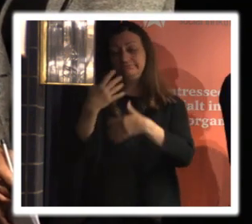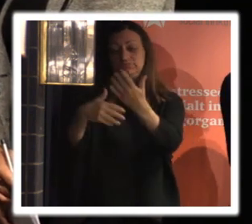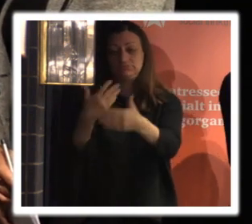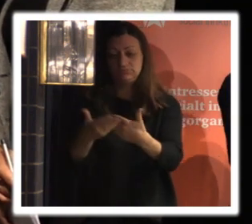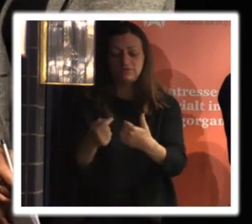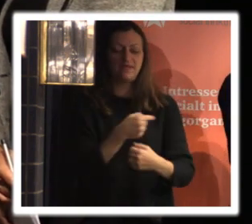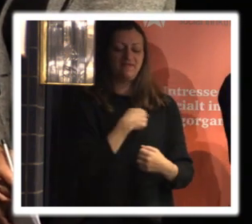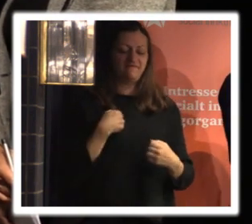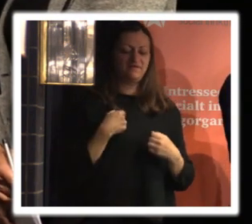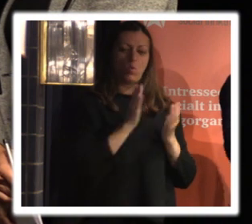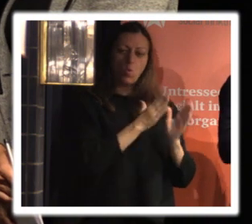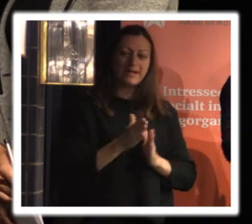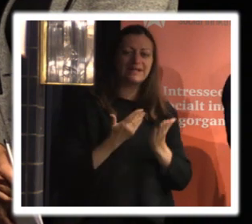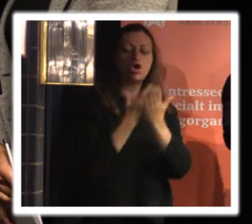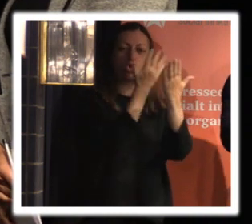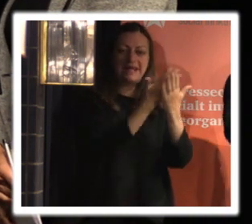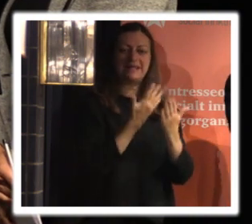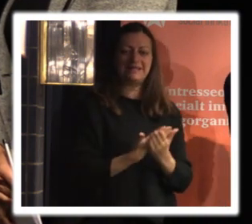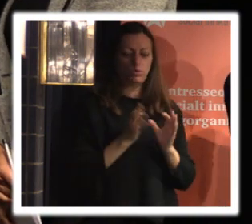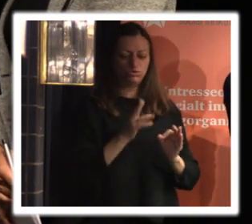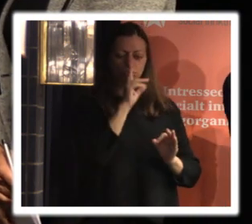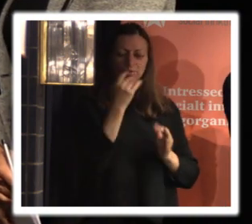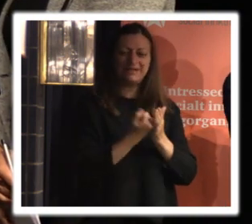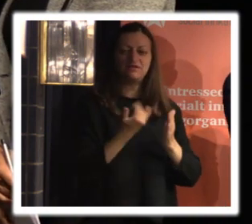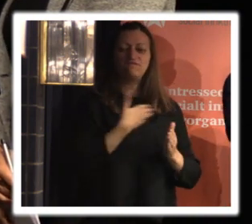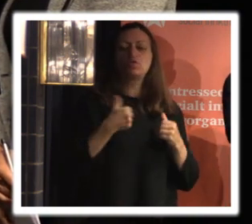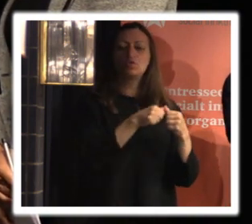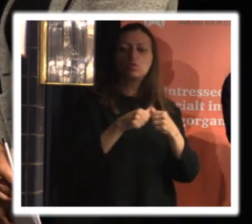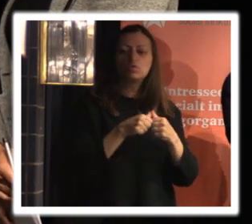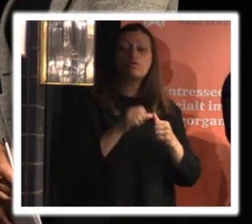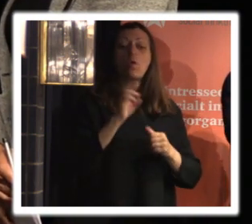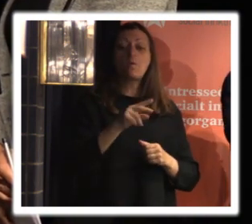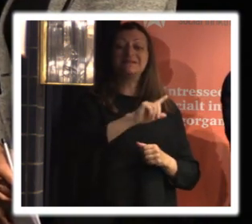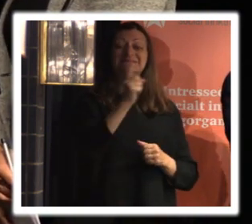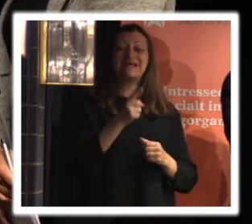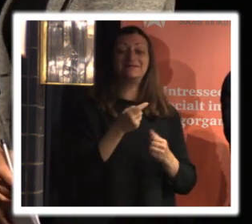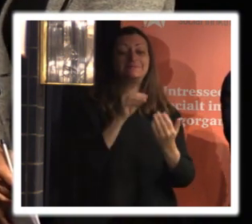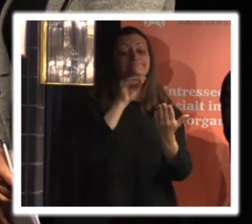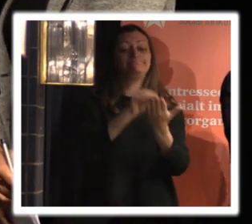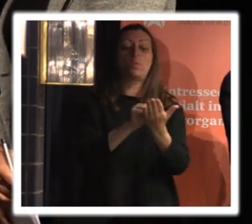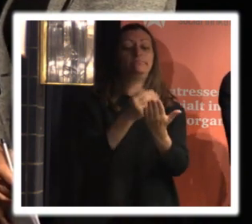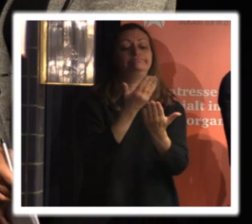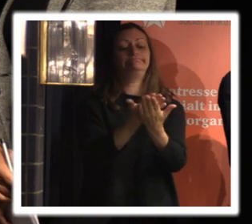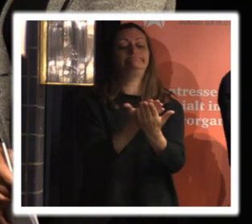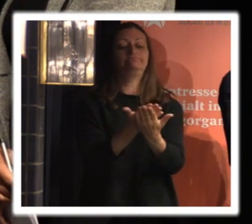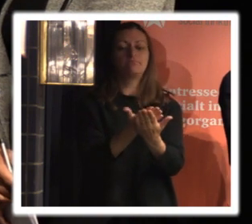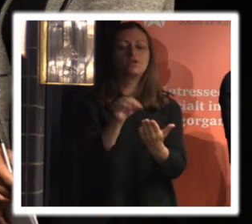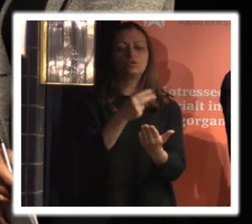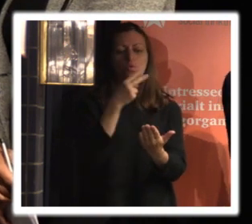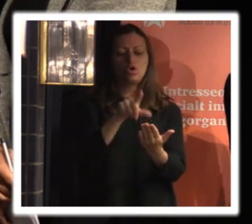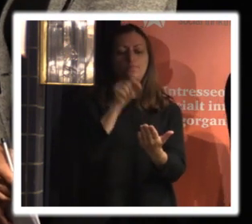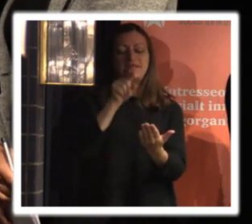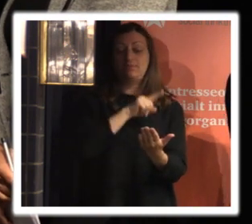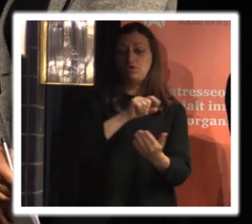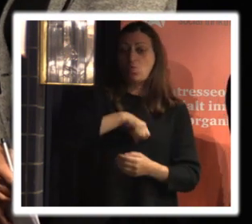kartläggningen för sin organisation för när man har det framför sig då kan man också se förhoppningsvis mycket själv